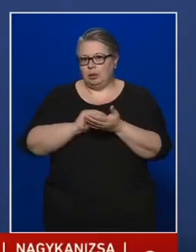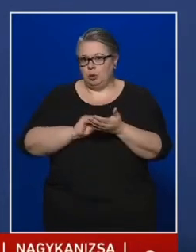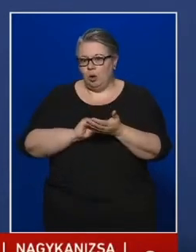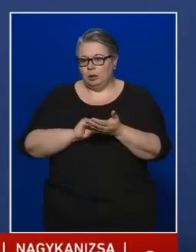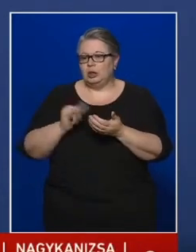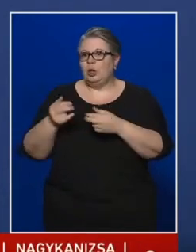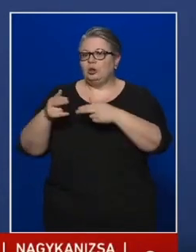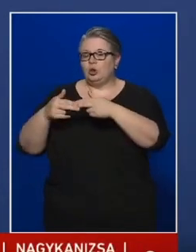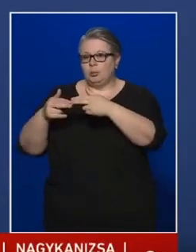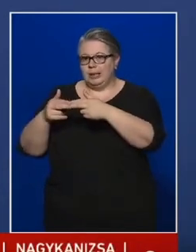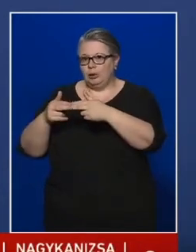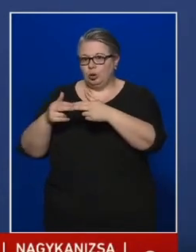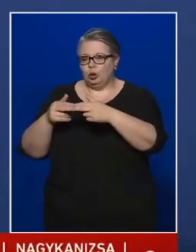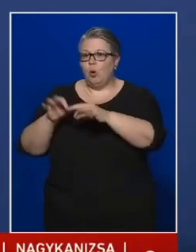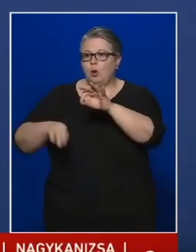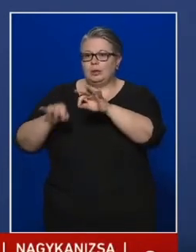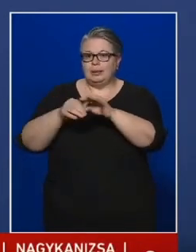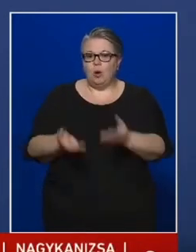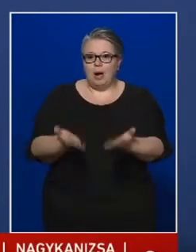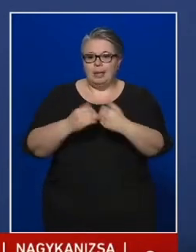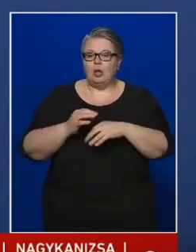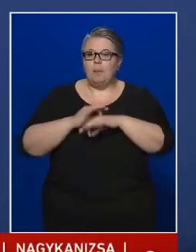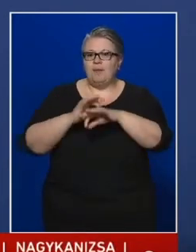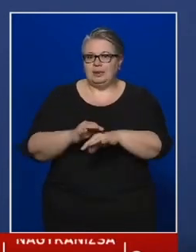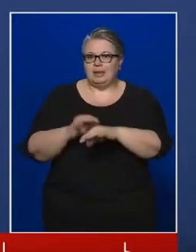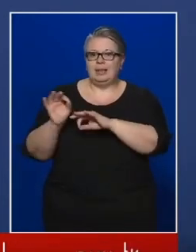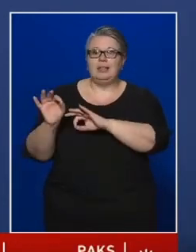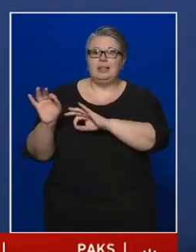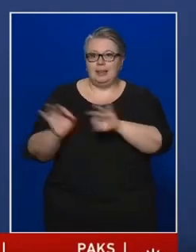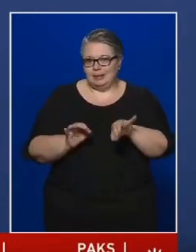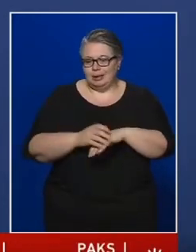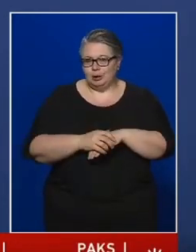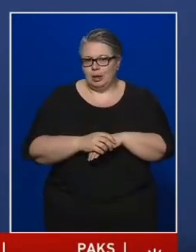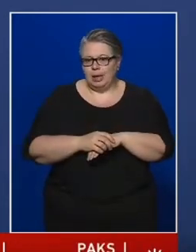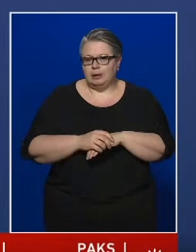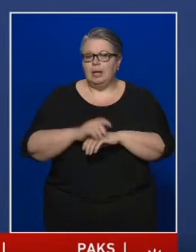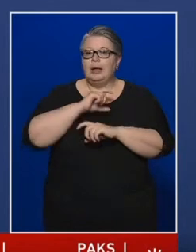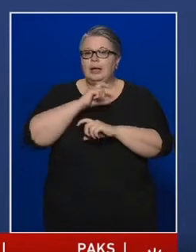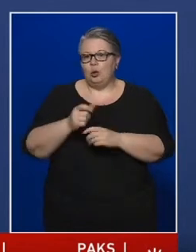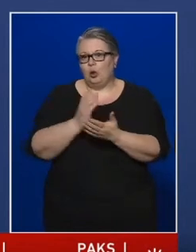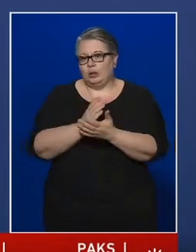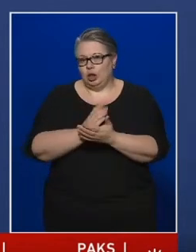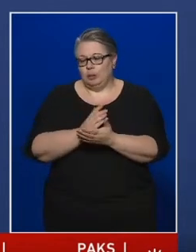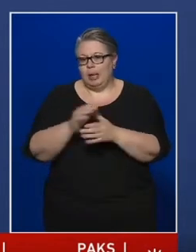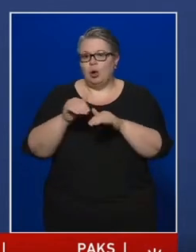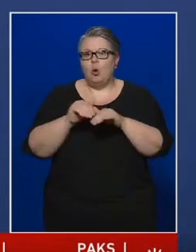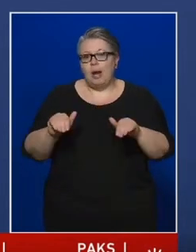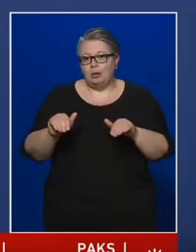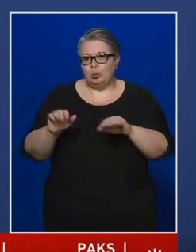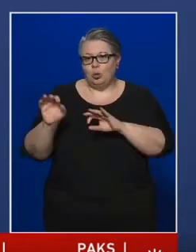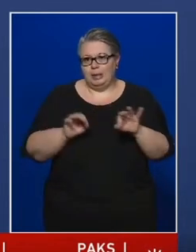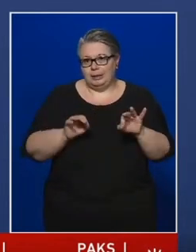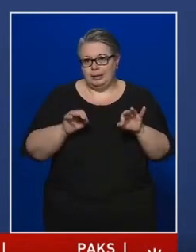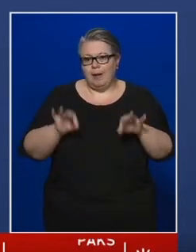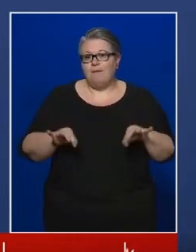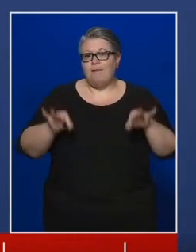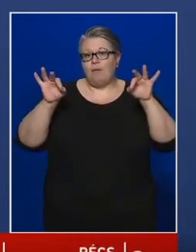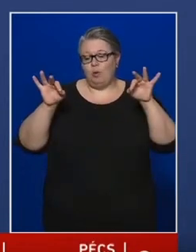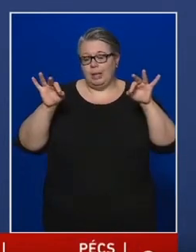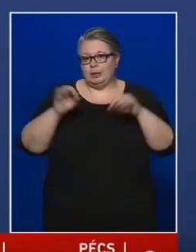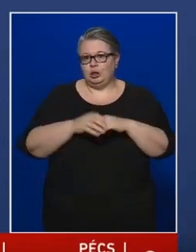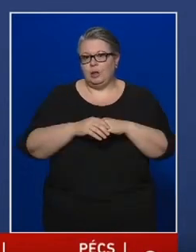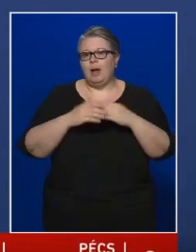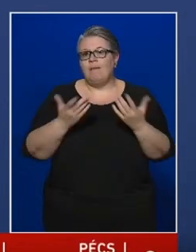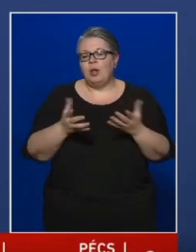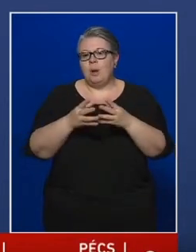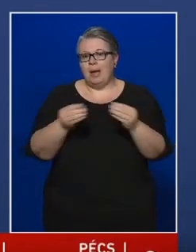a szomszédos országok által bevezetett intézkedéseket, hogy indokolt esetben a korlátozó intézkedések felfüggesztésére,